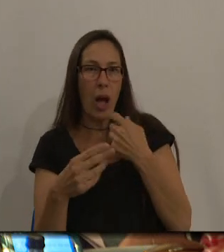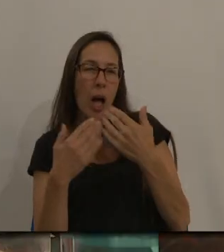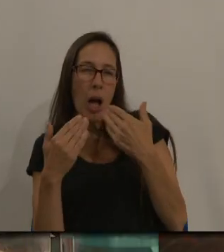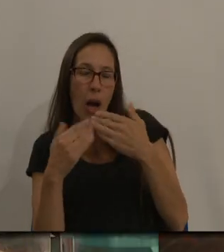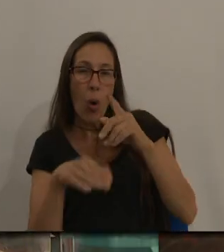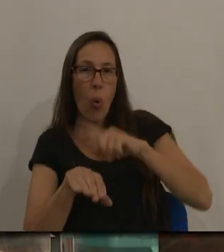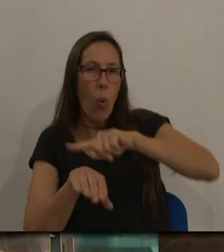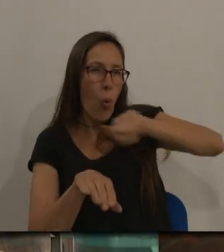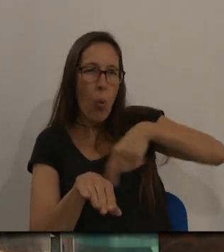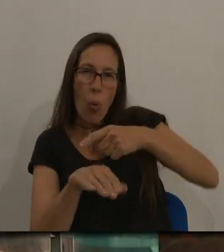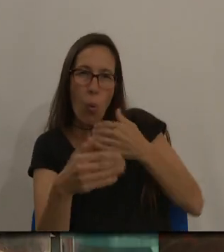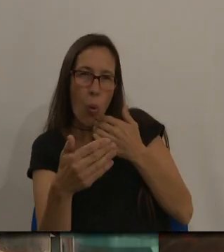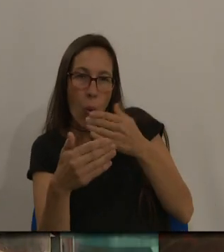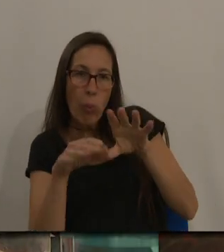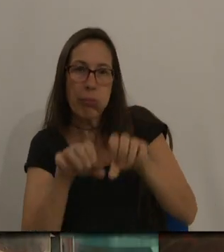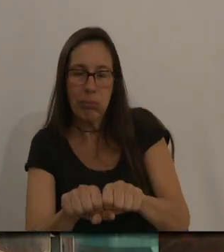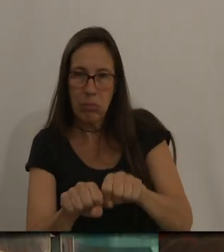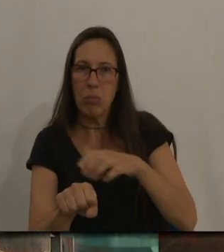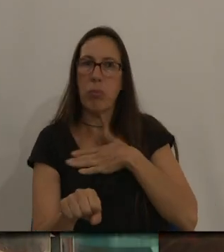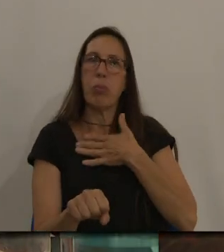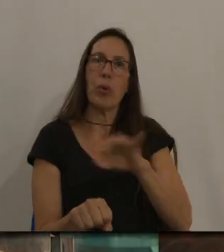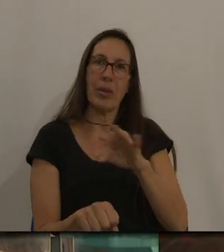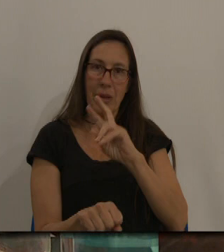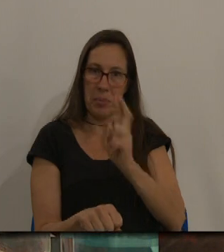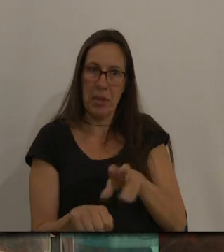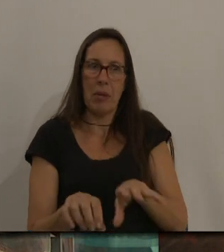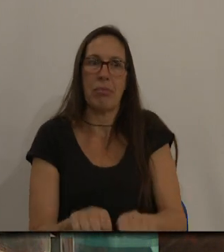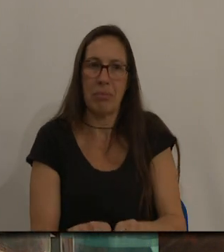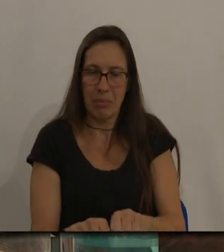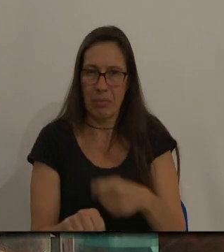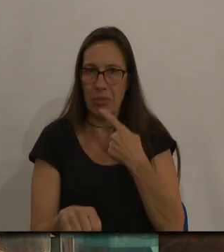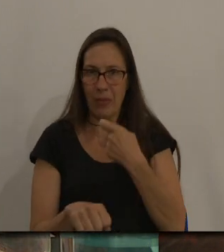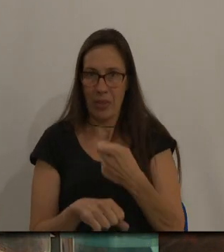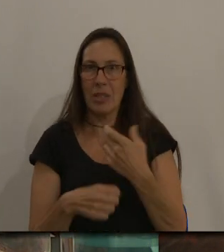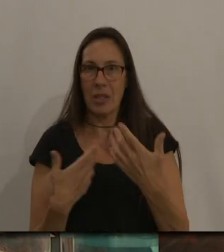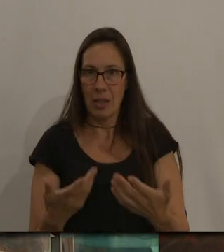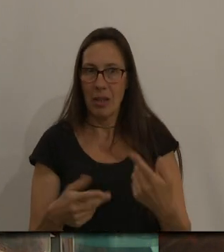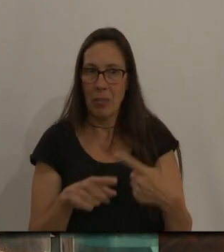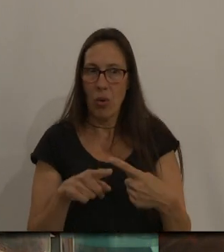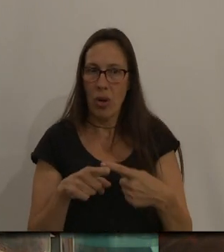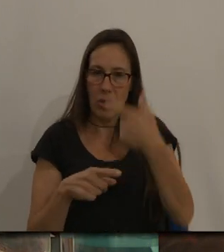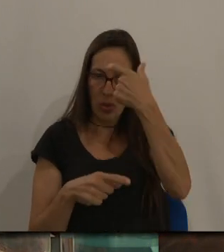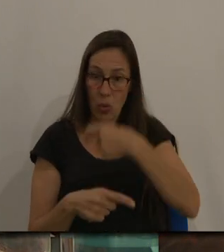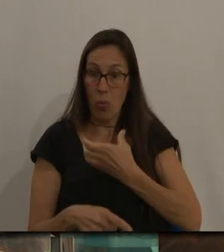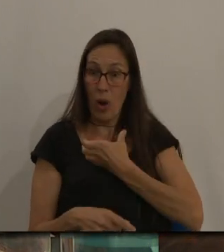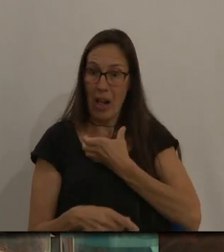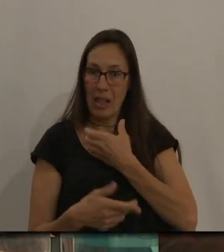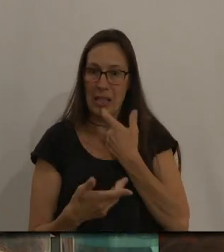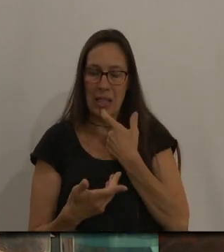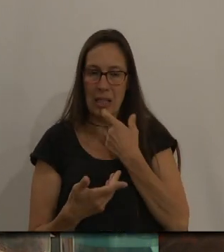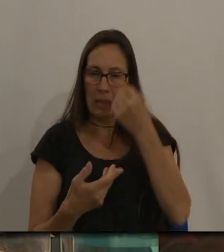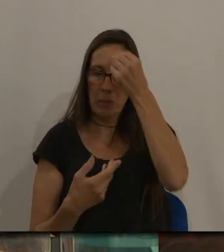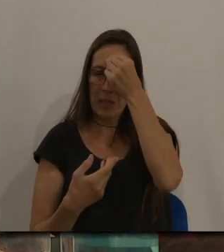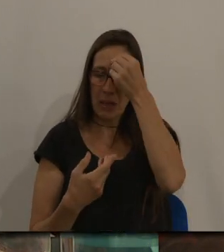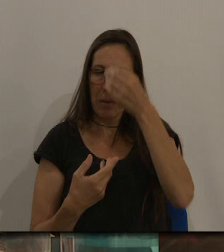l'últim moment no quedava clar que potser ho podia adquirir l'Ajuntament de Vic. Llavors, d'una manera, aquí totalment, jo com a alcaldessa vaig creure que era